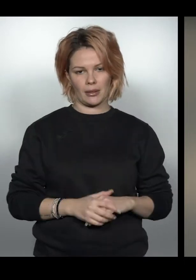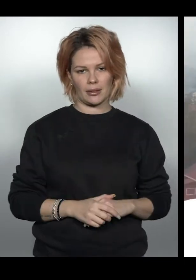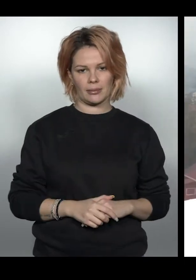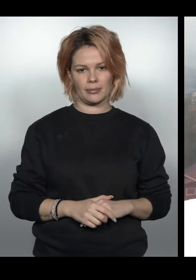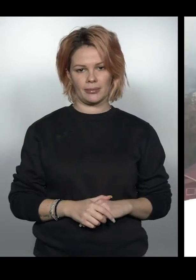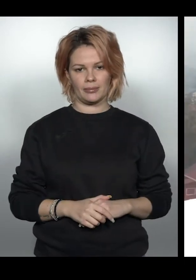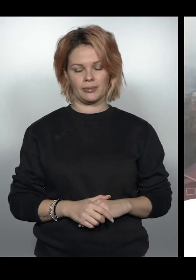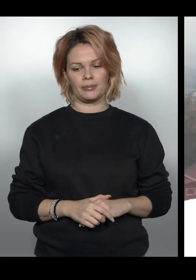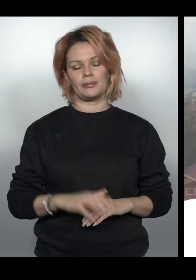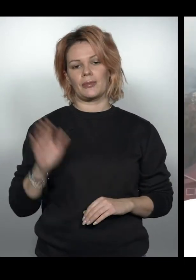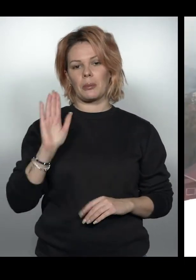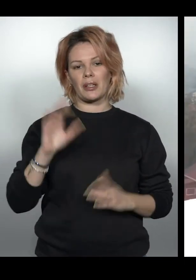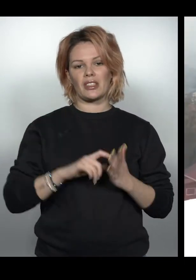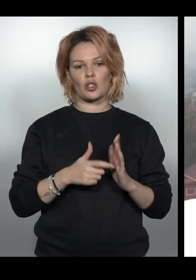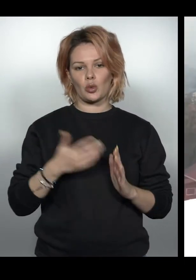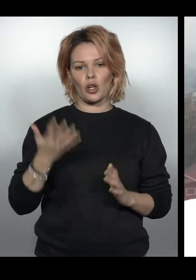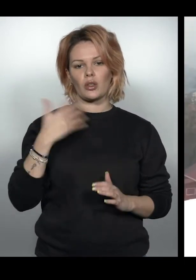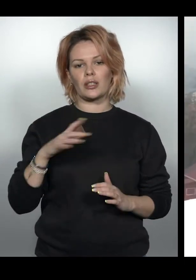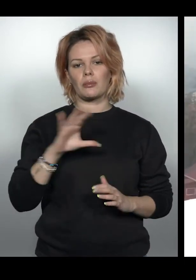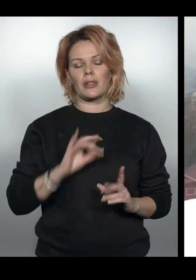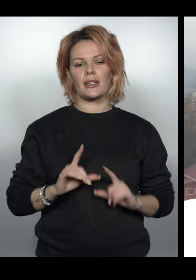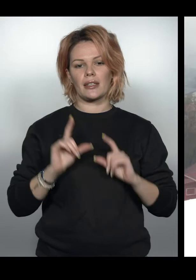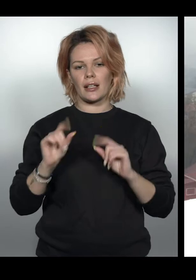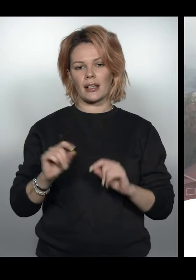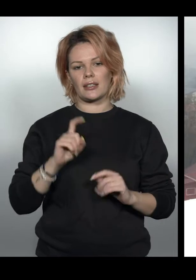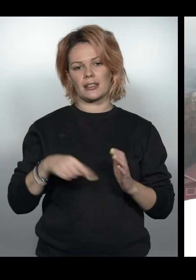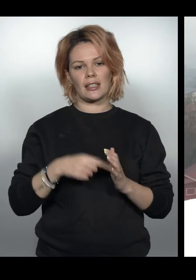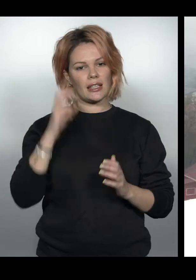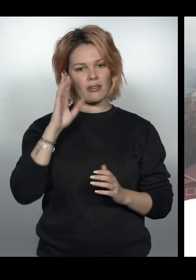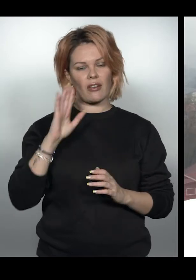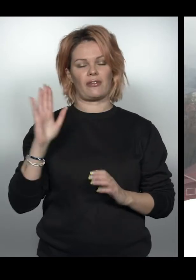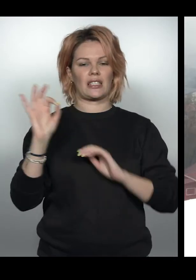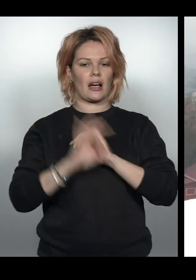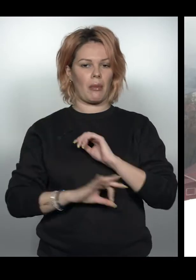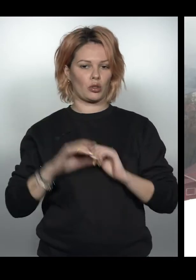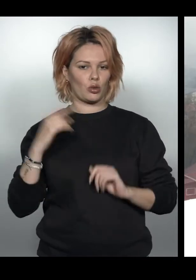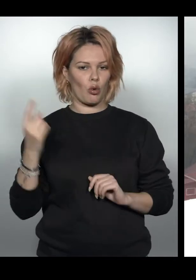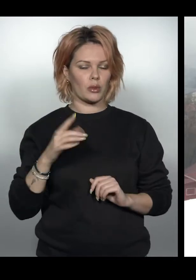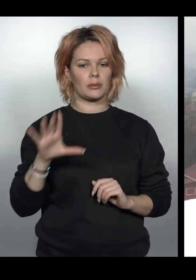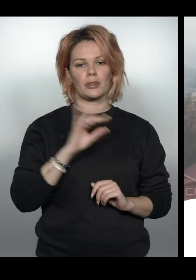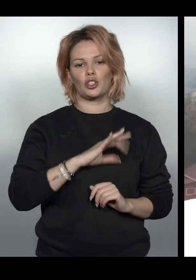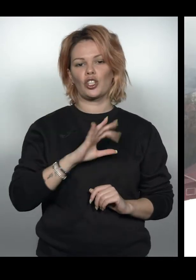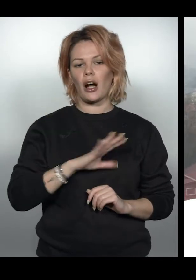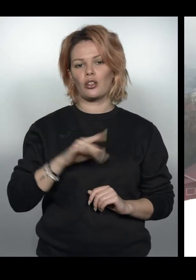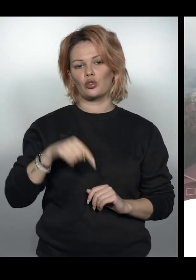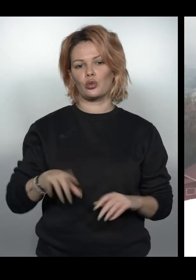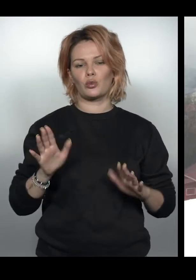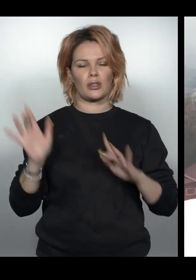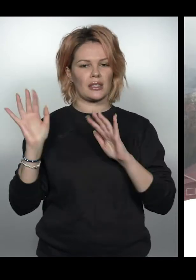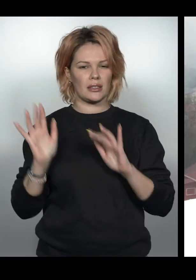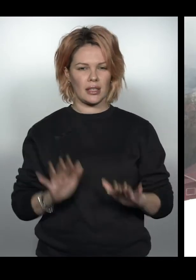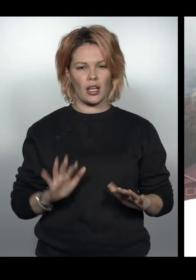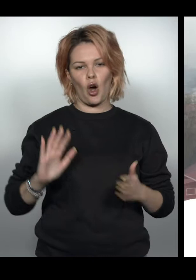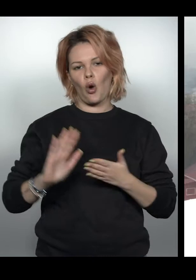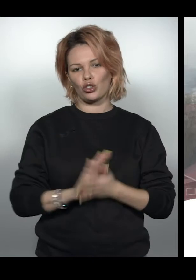Закарпатті? Привіт, студія. Коли ми їхали з Києва в Закарпатську область, ми чекали, що